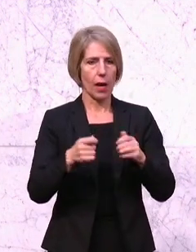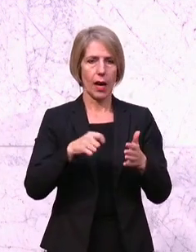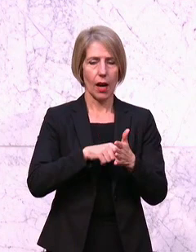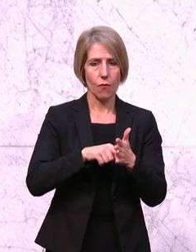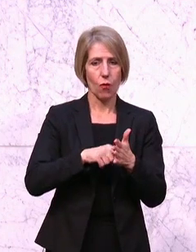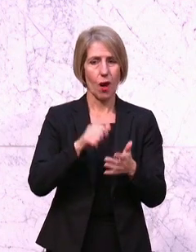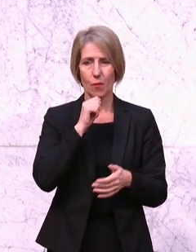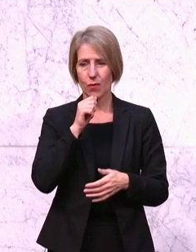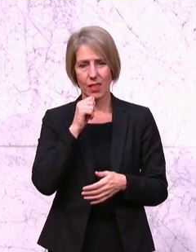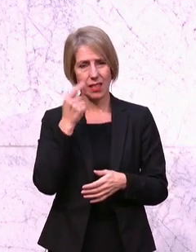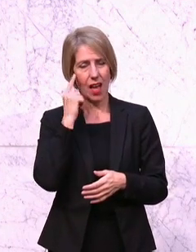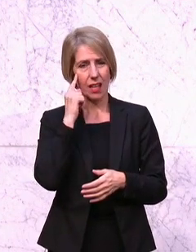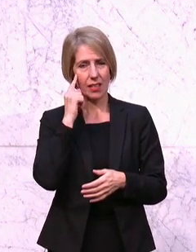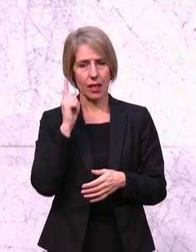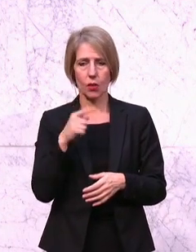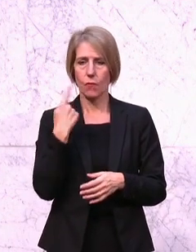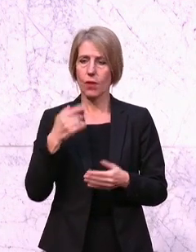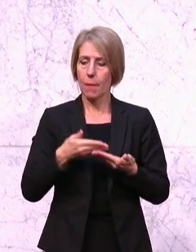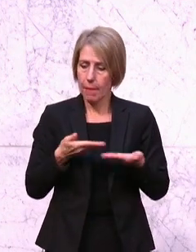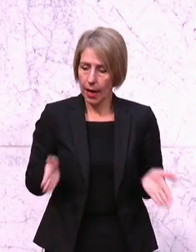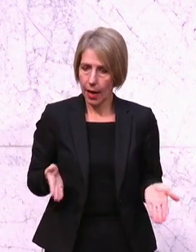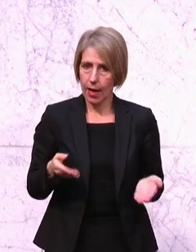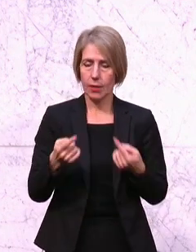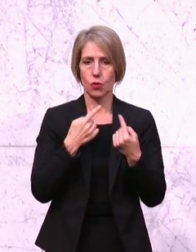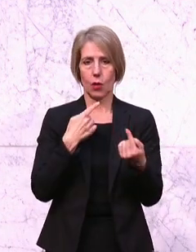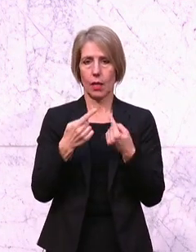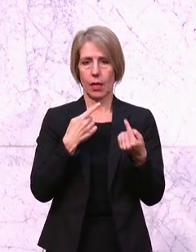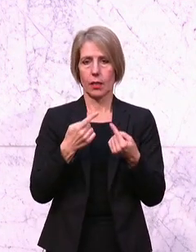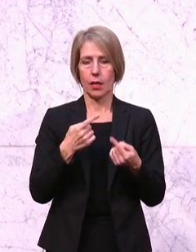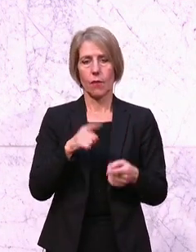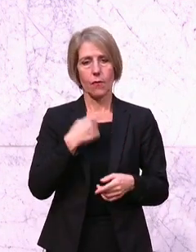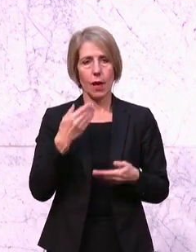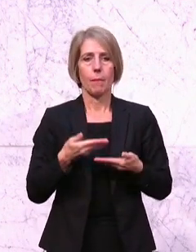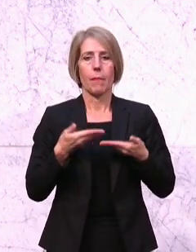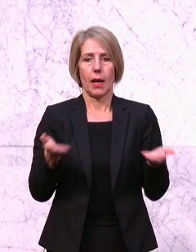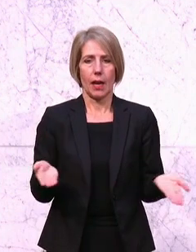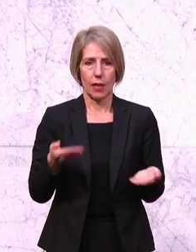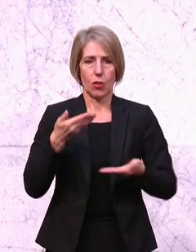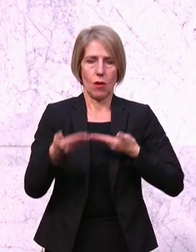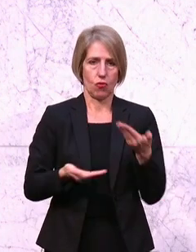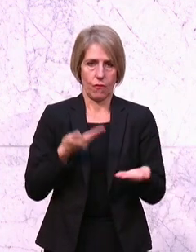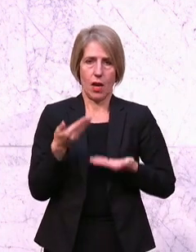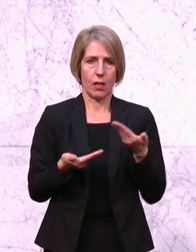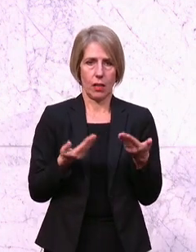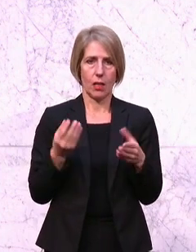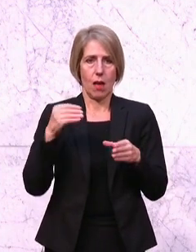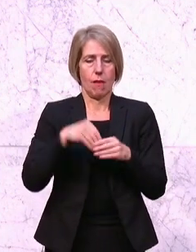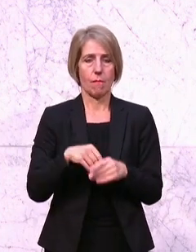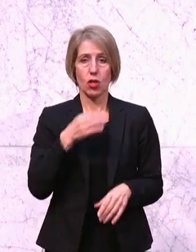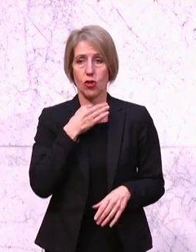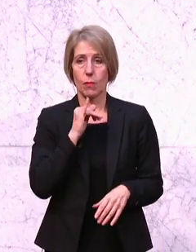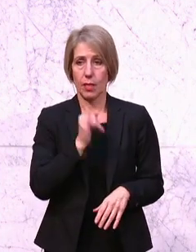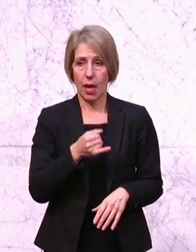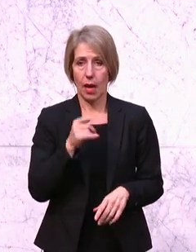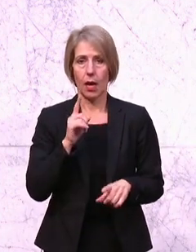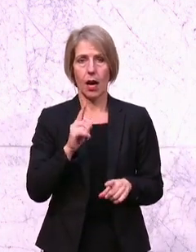angedacht ist. Wir sind bereit, darüber zu reden. Wir sind bereit, darüber zu verhandeln. Wir sind da auch bereit, mitzustimmen, aber